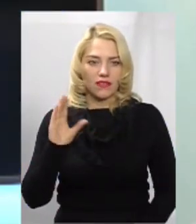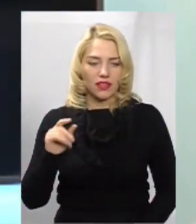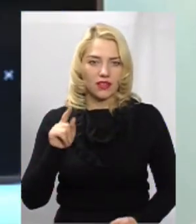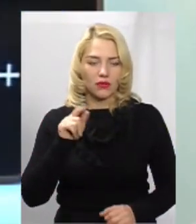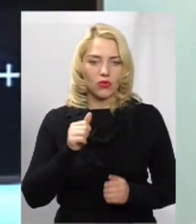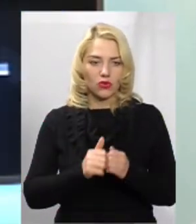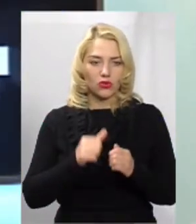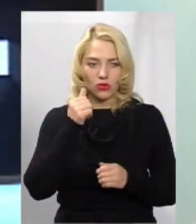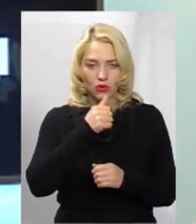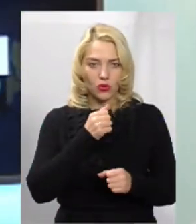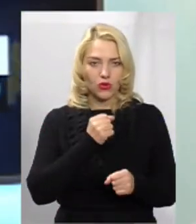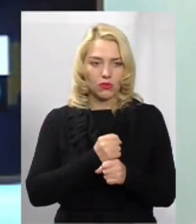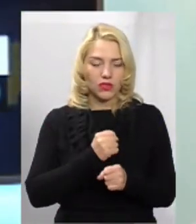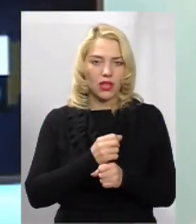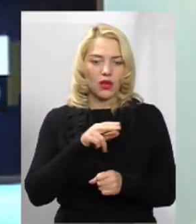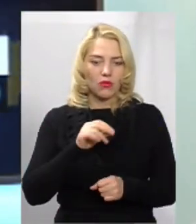року робиться по одній-дві вулиці.